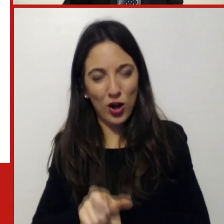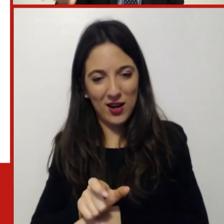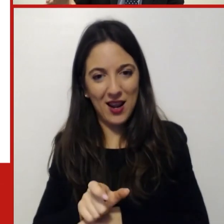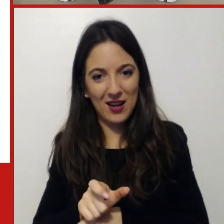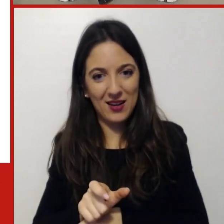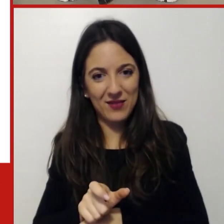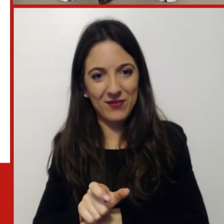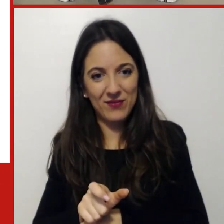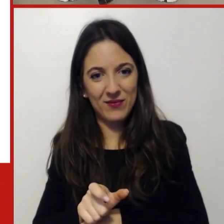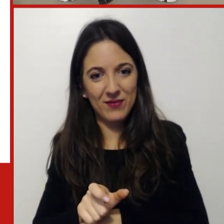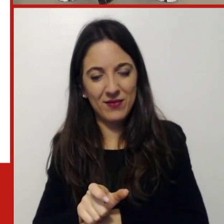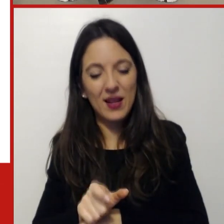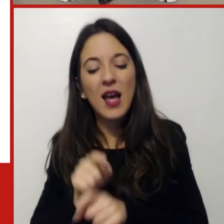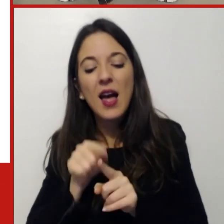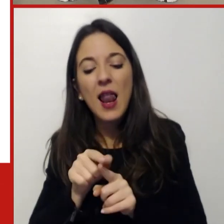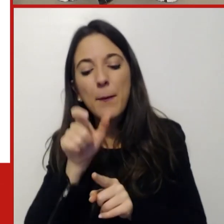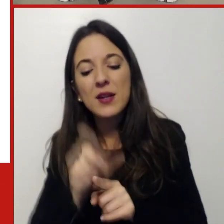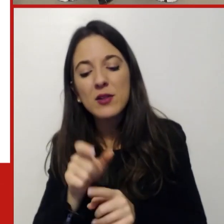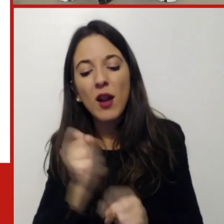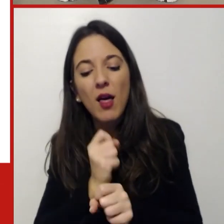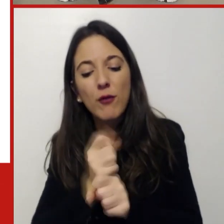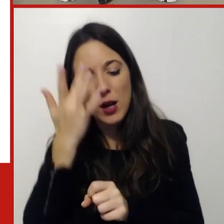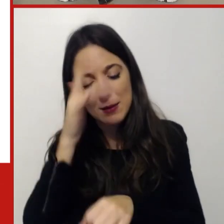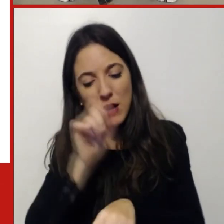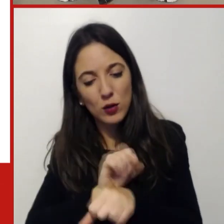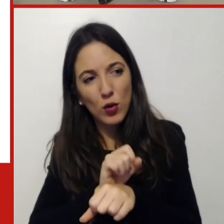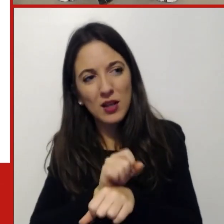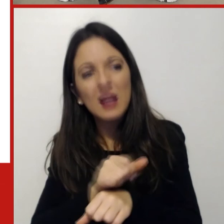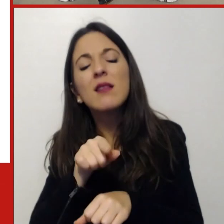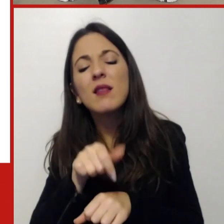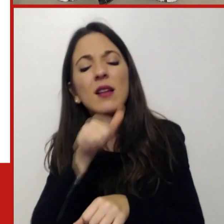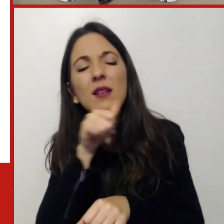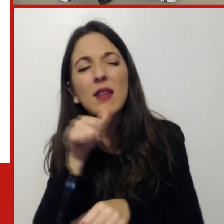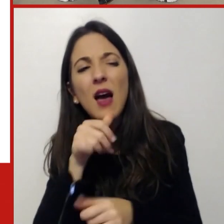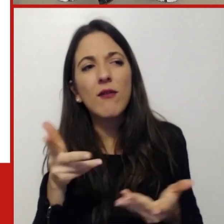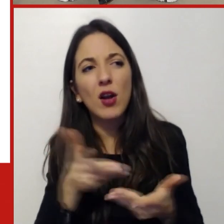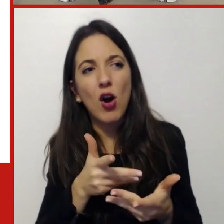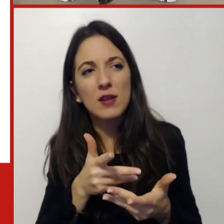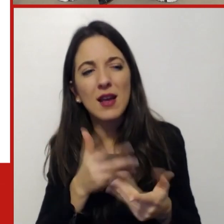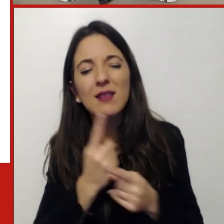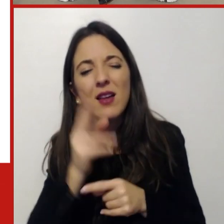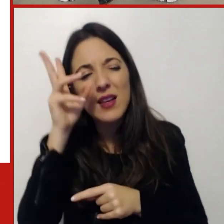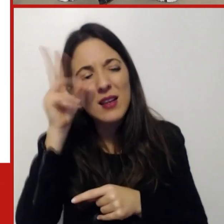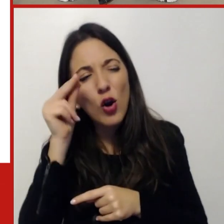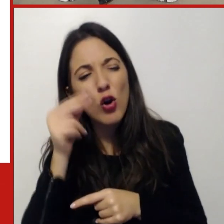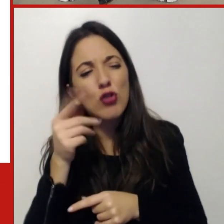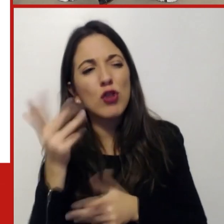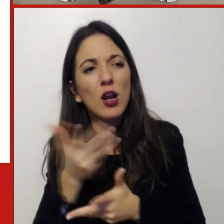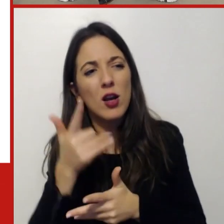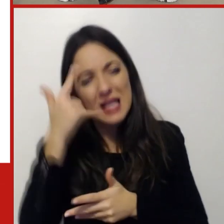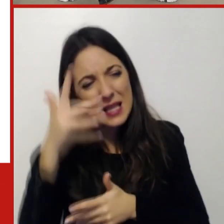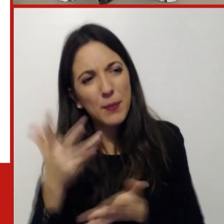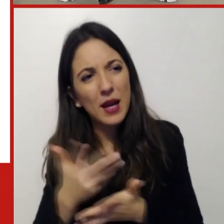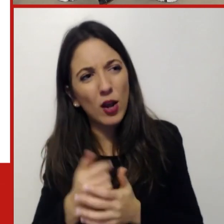cosa serve di più cosa serve di meno cosa bisogna sviluppare per fare bene smart working a livello come ultima domanda è un po'